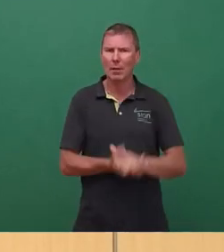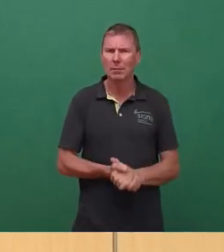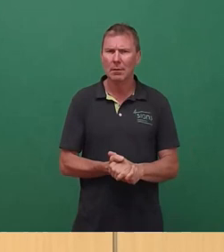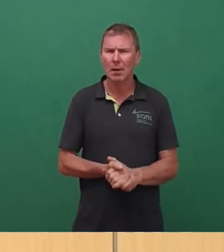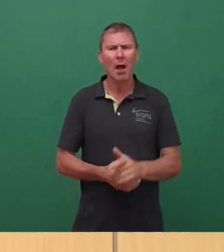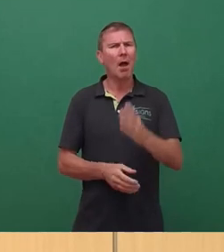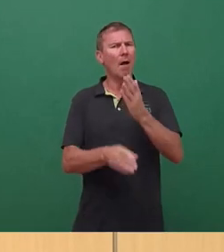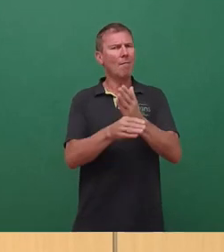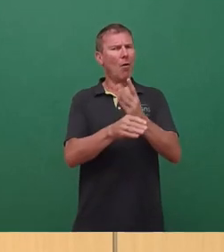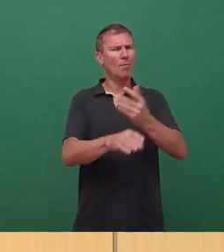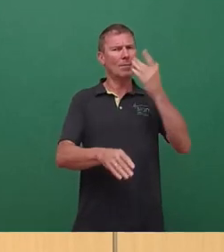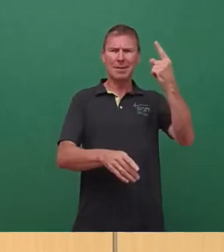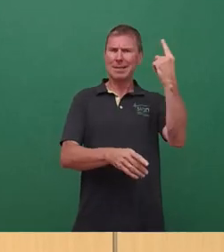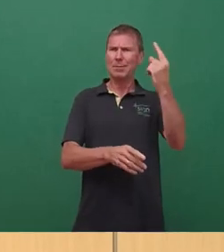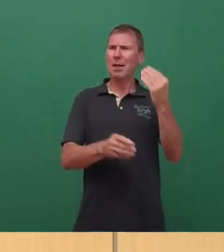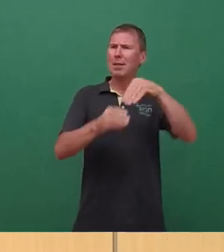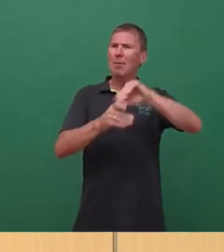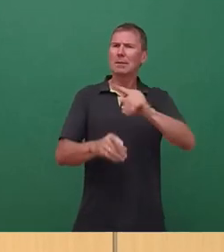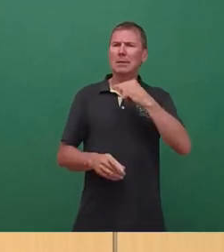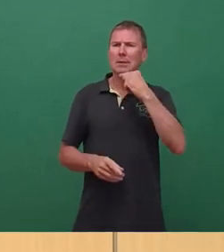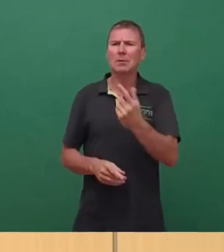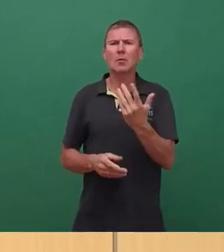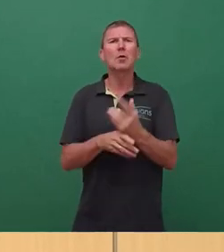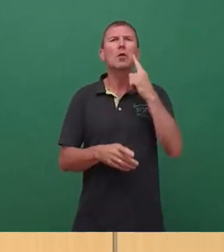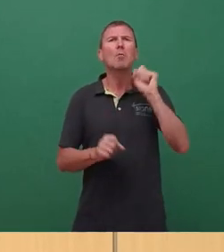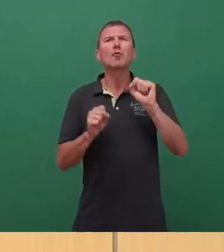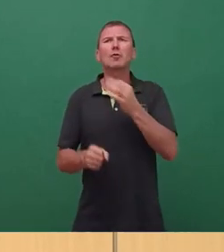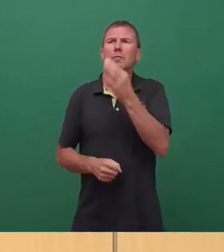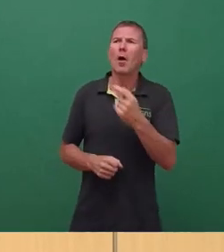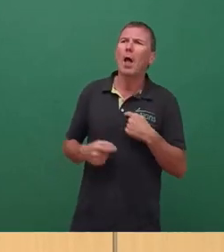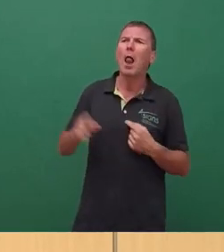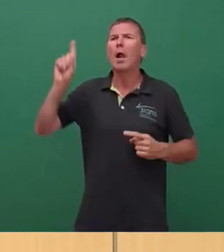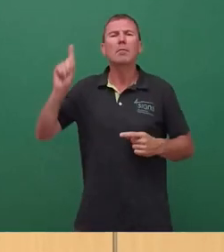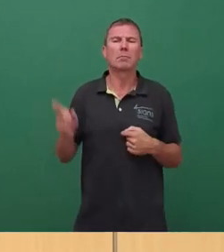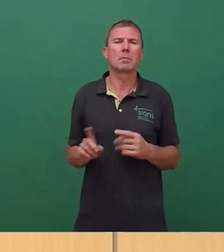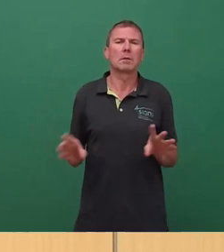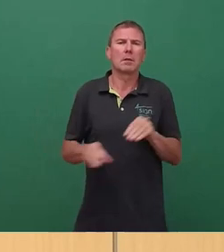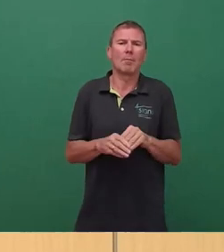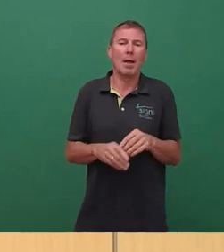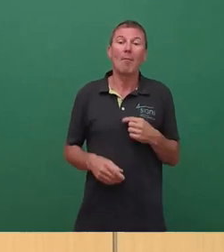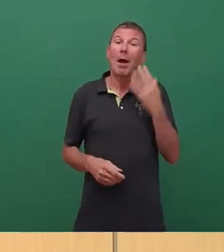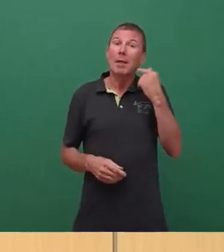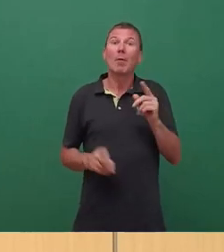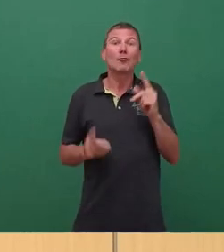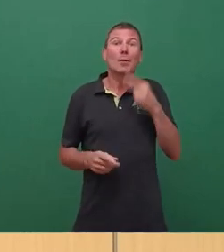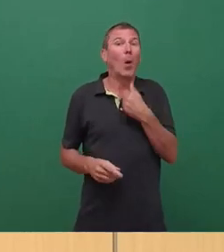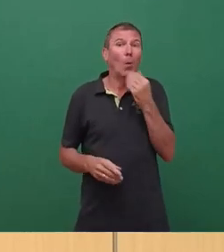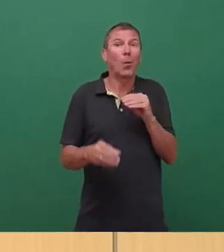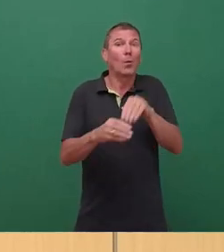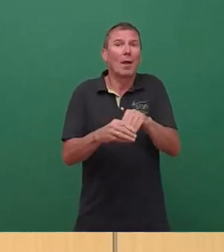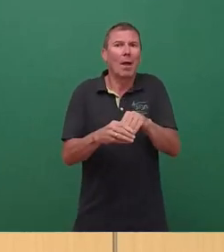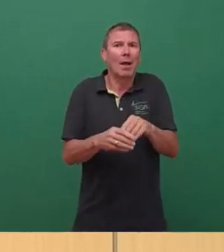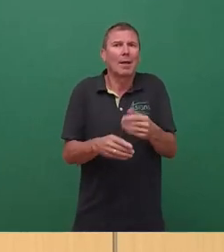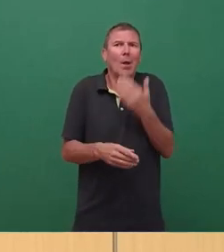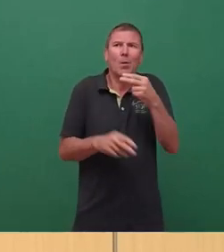damals nicht geäußert hat zu einer möglichen Denkmalschutzfrage, mir ist es zumindest nie bekannt. Ich war damals allerdings auch noch nicht hier im Rat, erschließt sich mir nicht. Ich